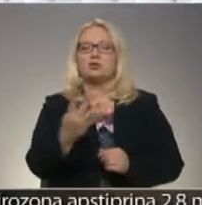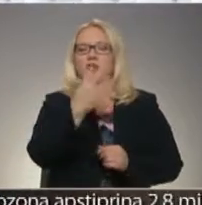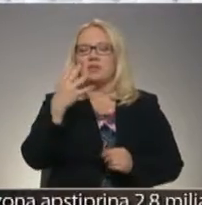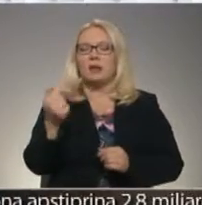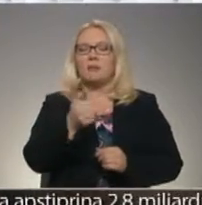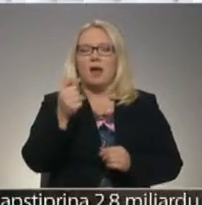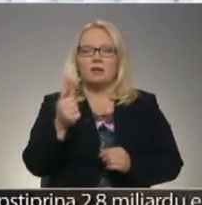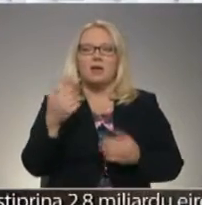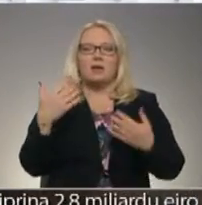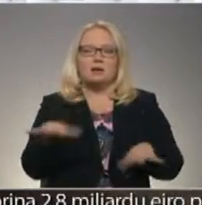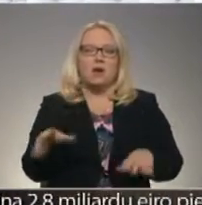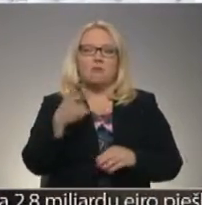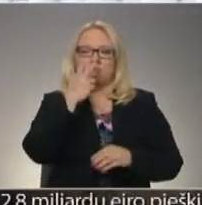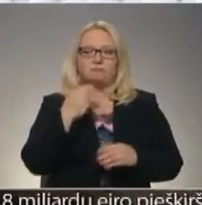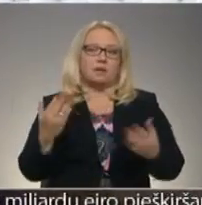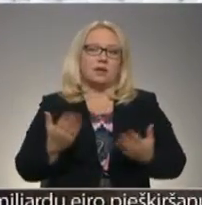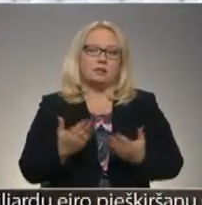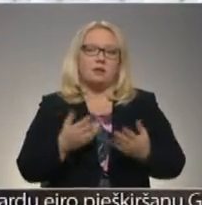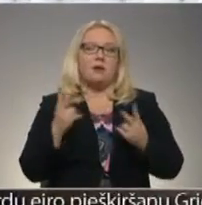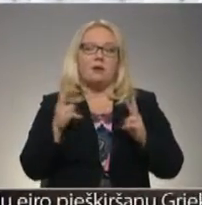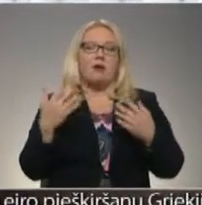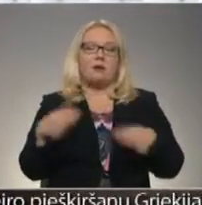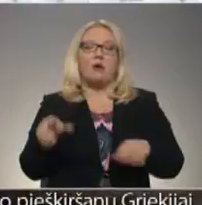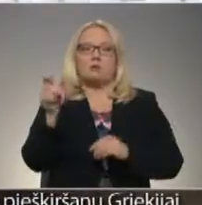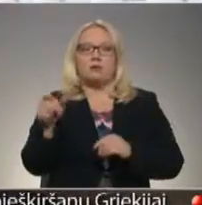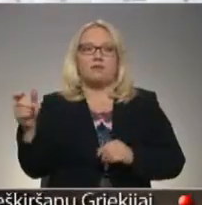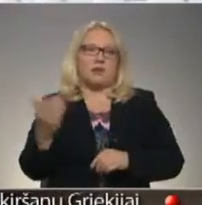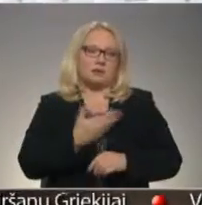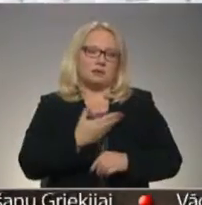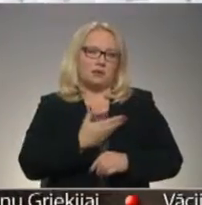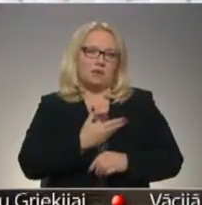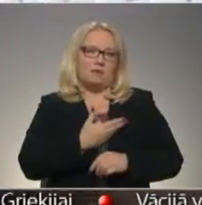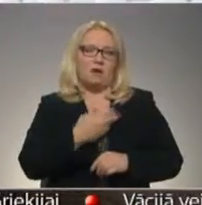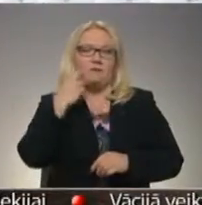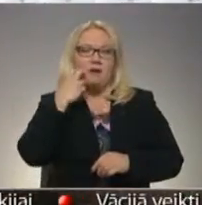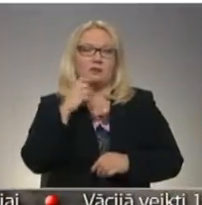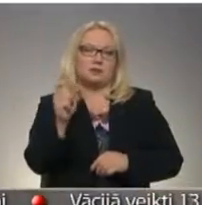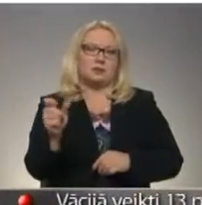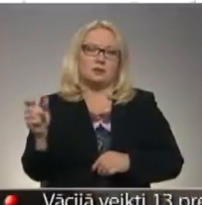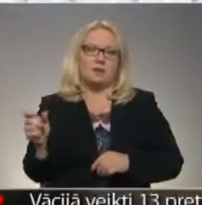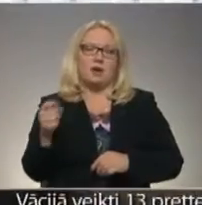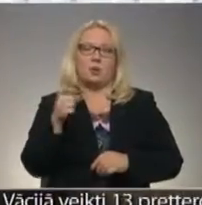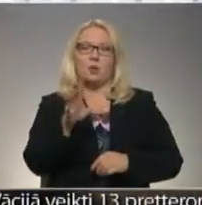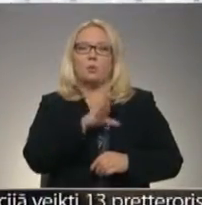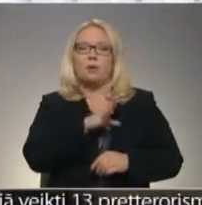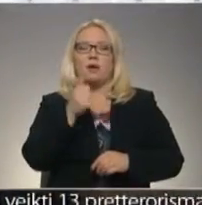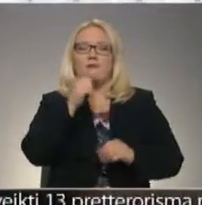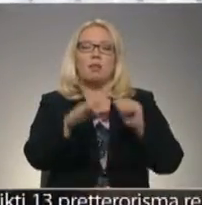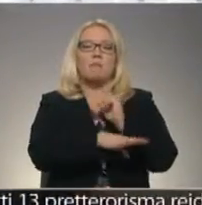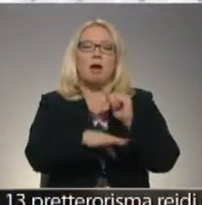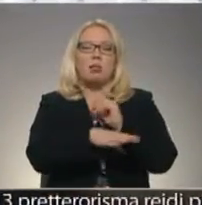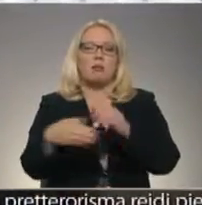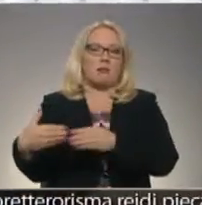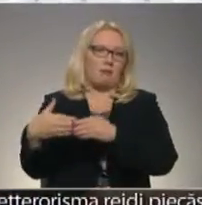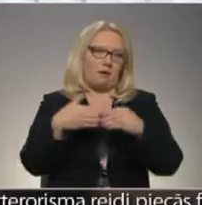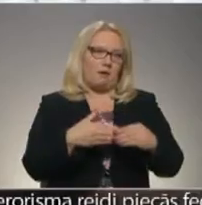iedzīvošies, nu kā jau cilvēki dzīvo, veca cilvēki. Tur jau bija malka jāgādās,